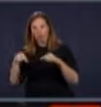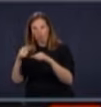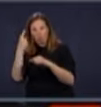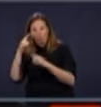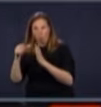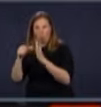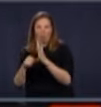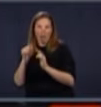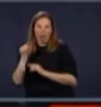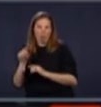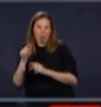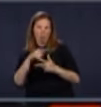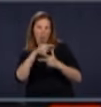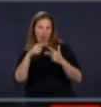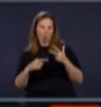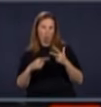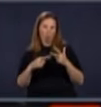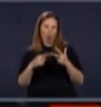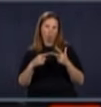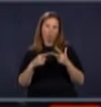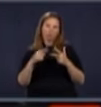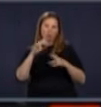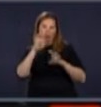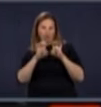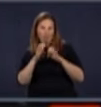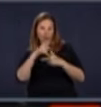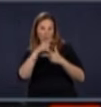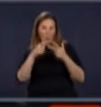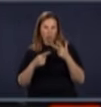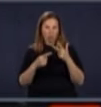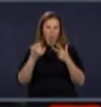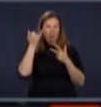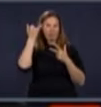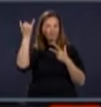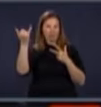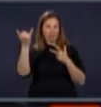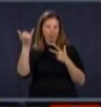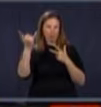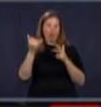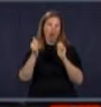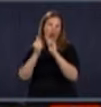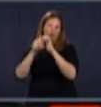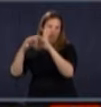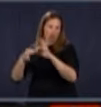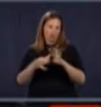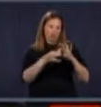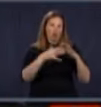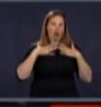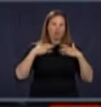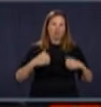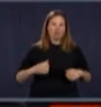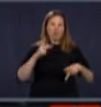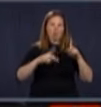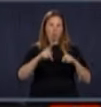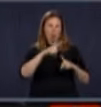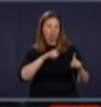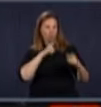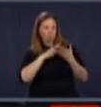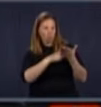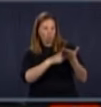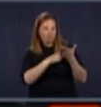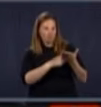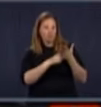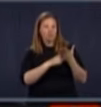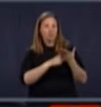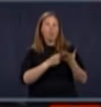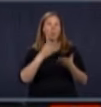chirurgies. Alors, on évalue la faisabilité de tout ça avec la santé publique, bien entendu, et on va pouvoir vous